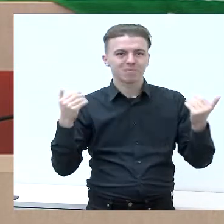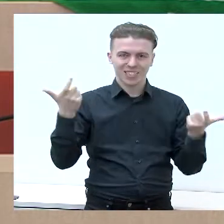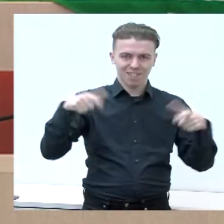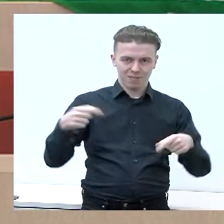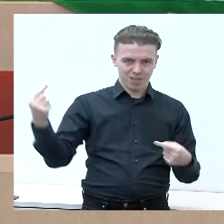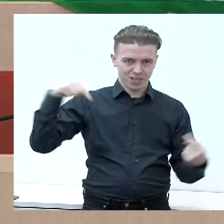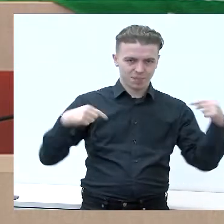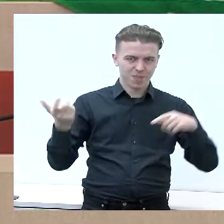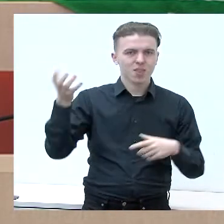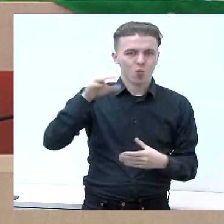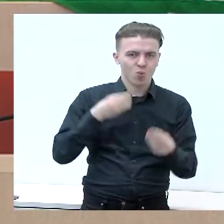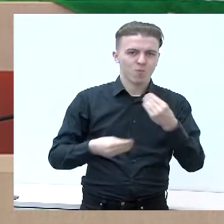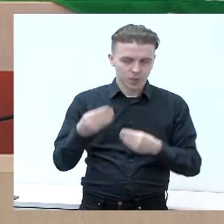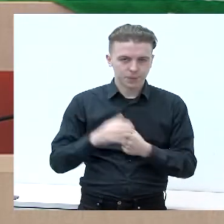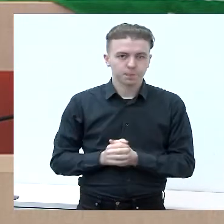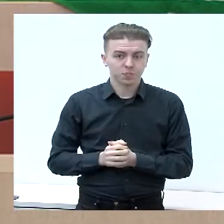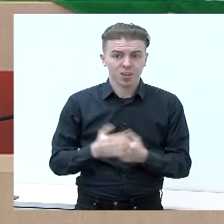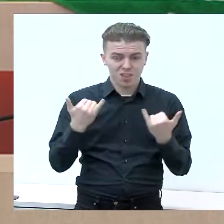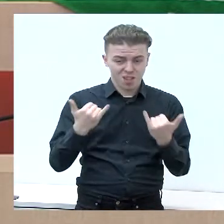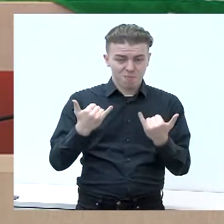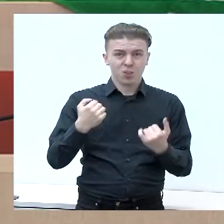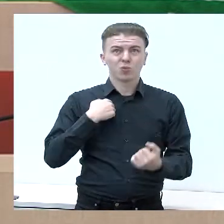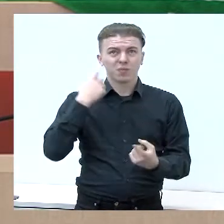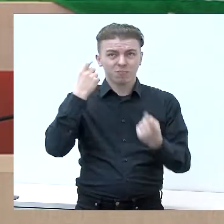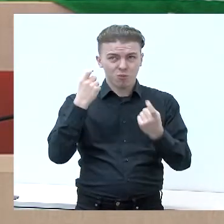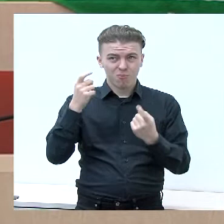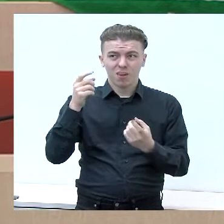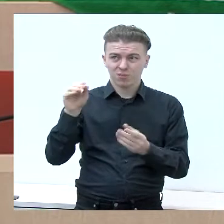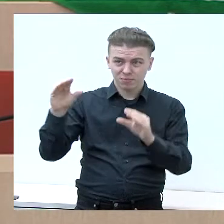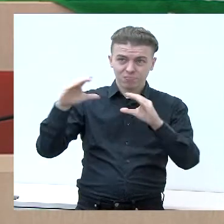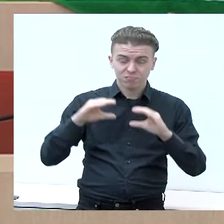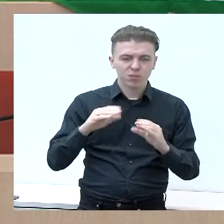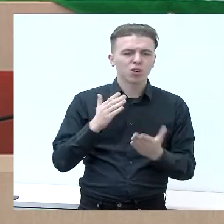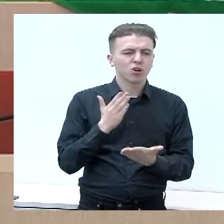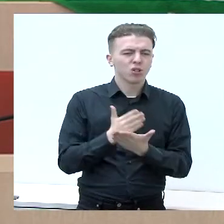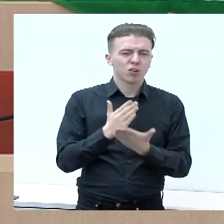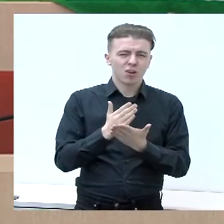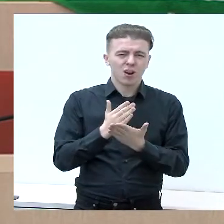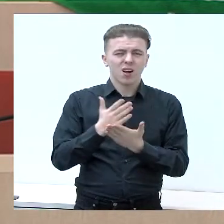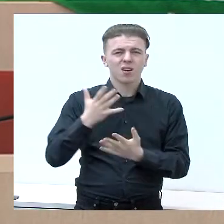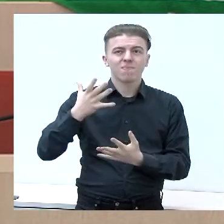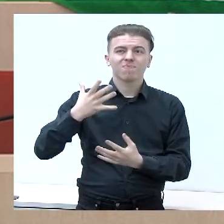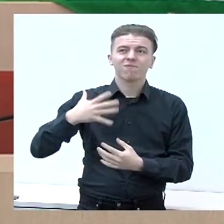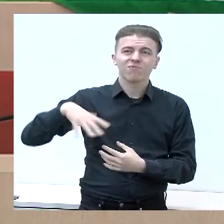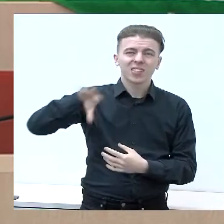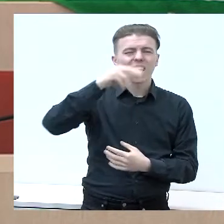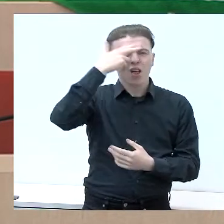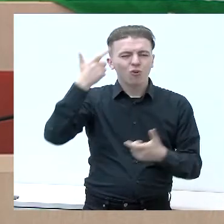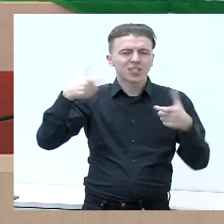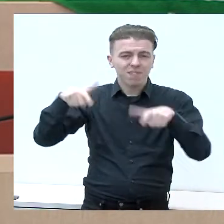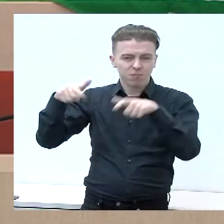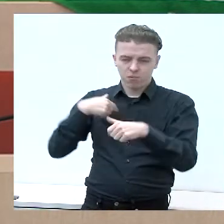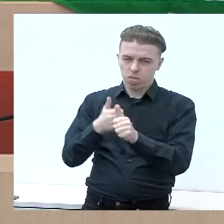Šiuo metu, pagal visus turimus duomenis, Kalvarijos savivaldybė rodikliais atsilieka nuo visų Lietuvos savivaldybių.